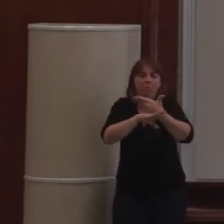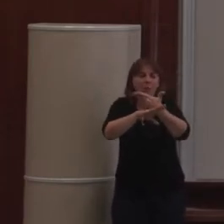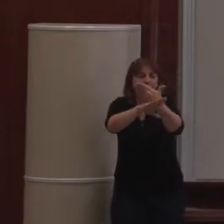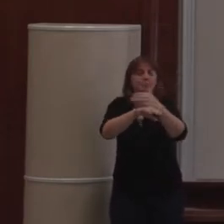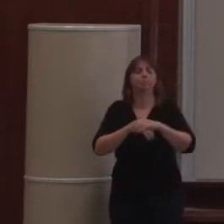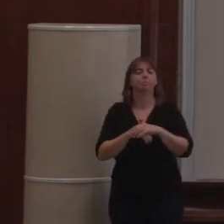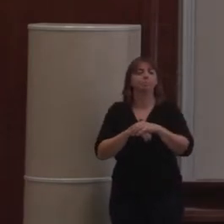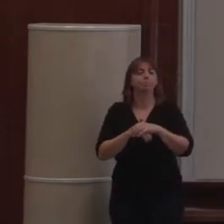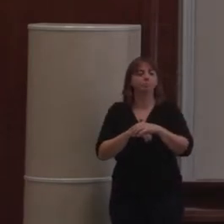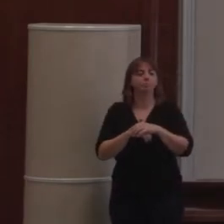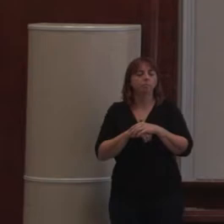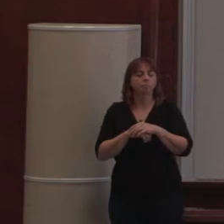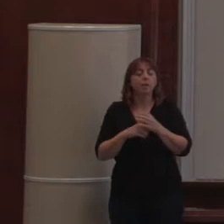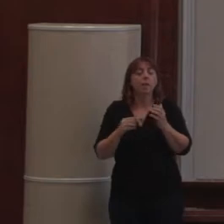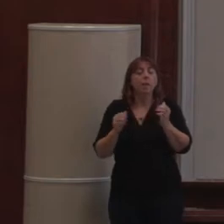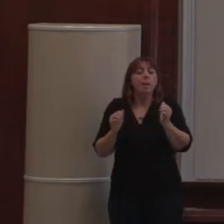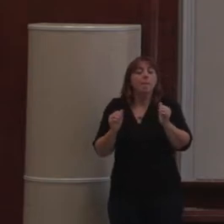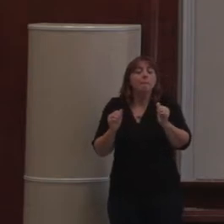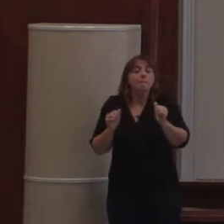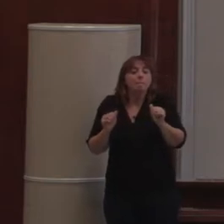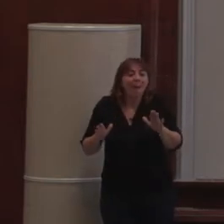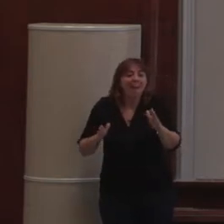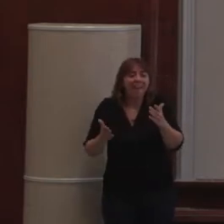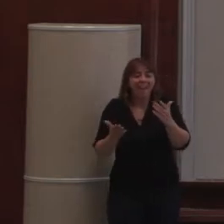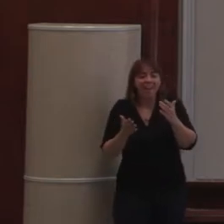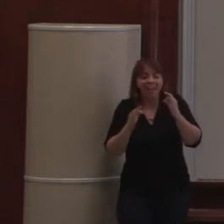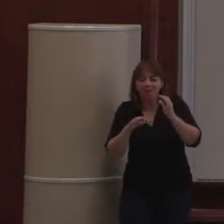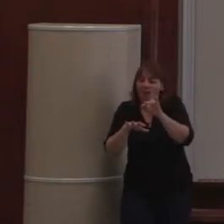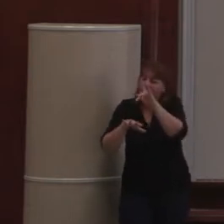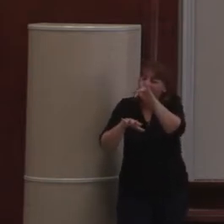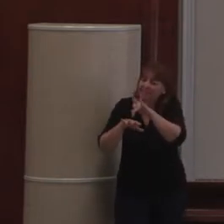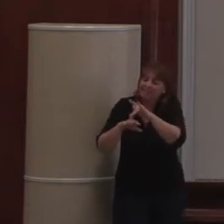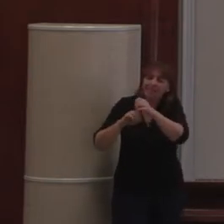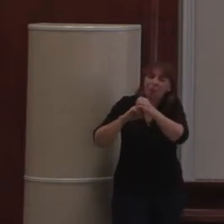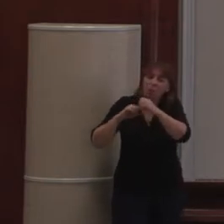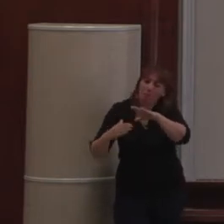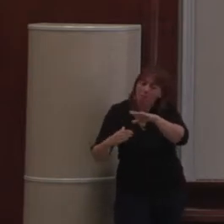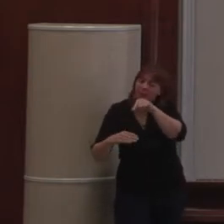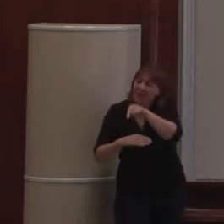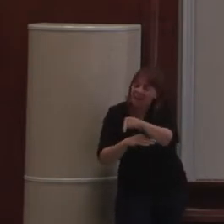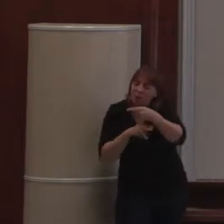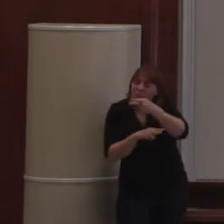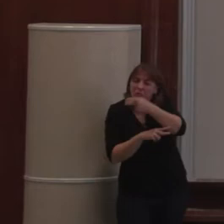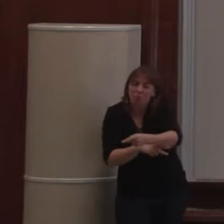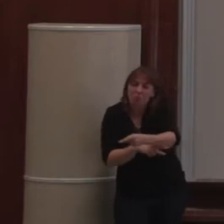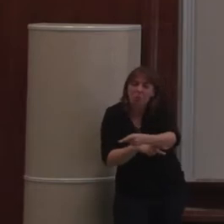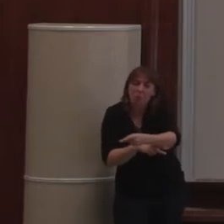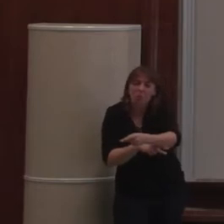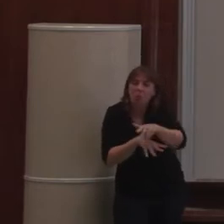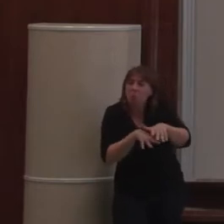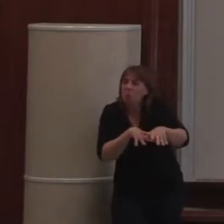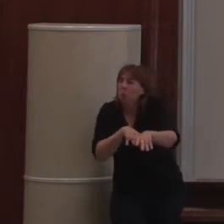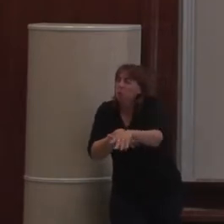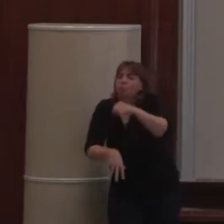Et pourtant, au milieu de ça, les outils qui permettent de faire les sites web, eux, ils sont vieux. Donc, c'est quand même curieux.